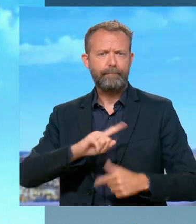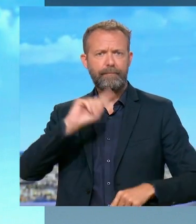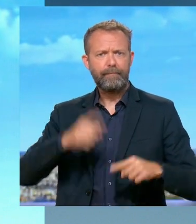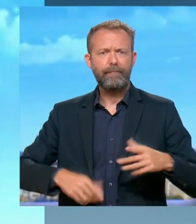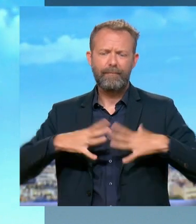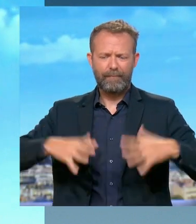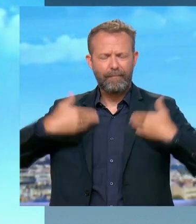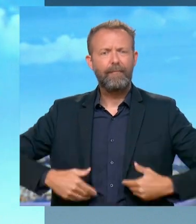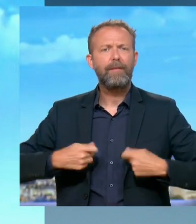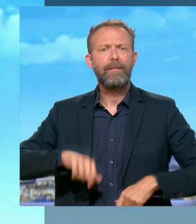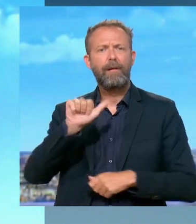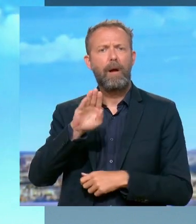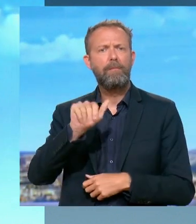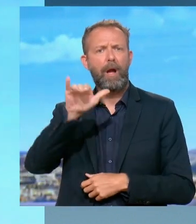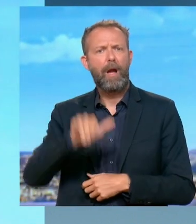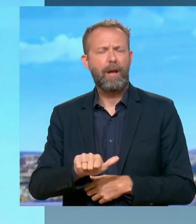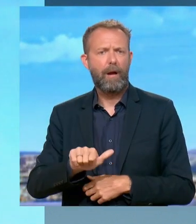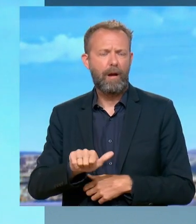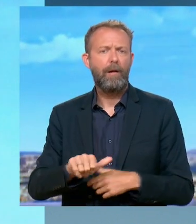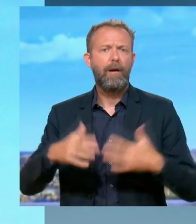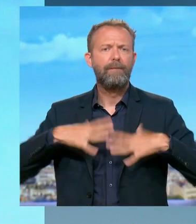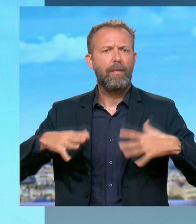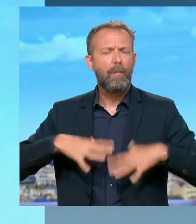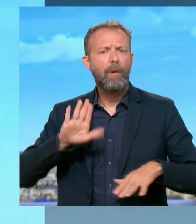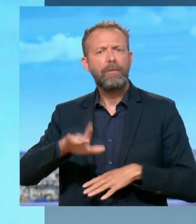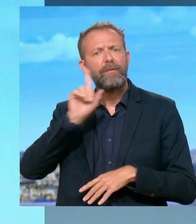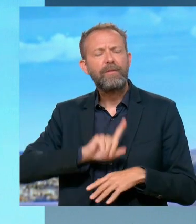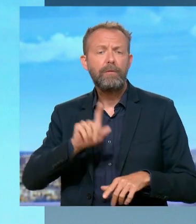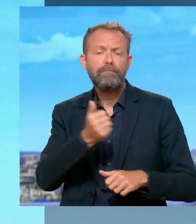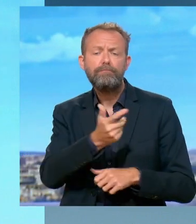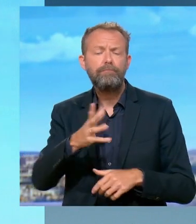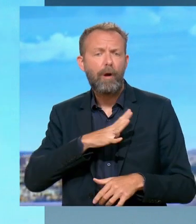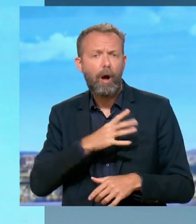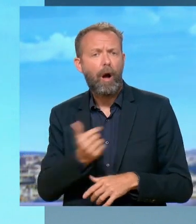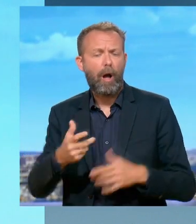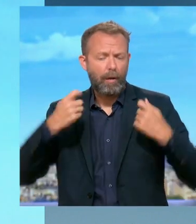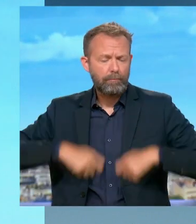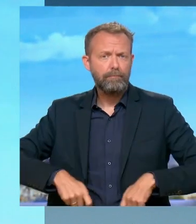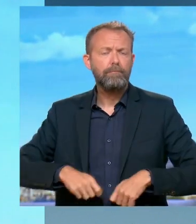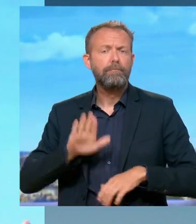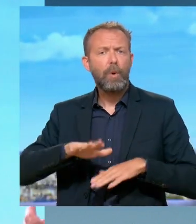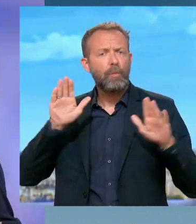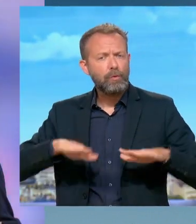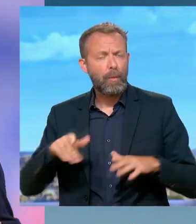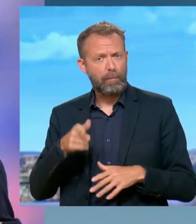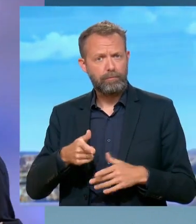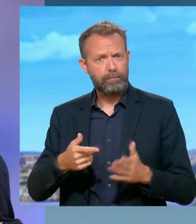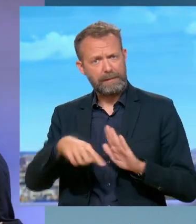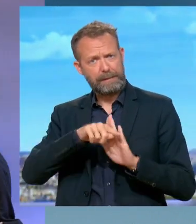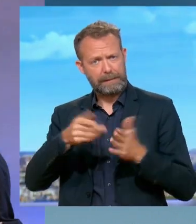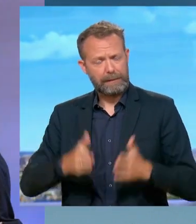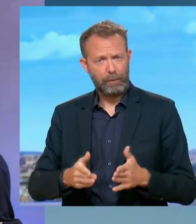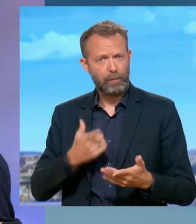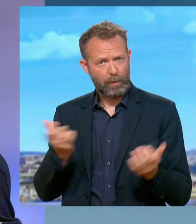port de l'Abaïa, ce vêtement long que portent certaines jeunes filles et certains garçons musulmans.'est une mesure que vous approuvez.